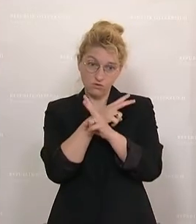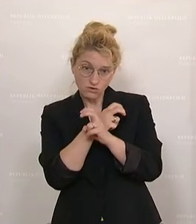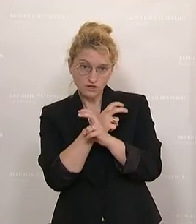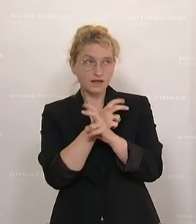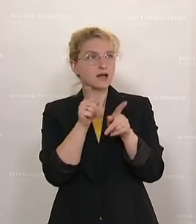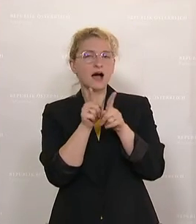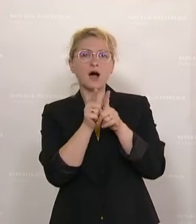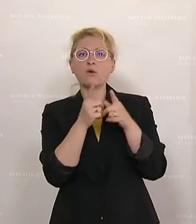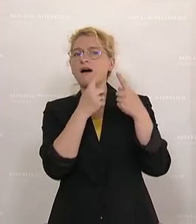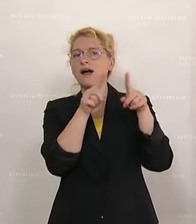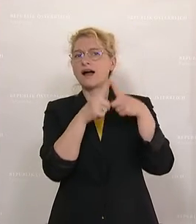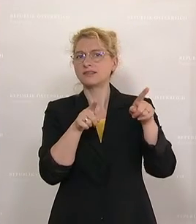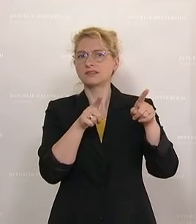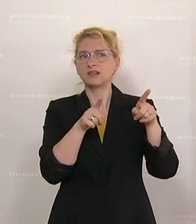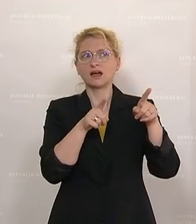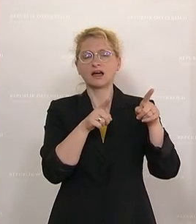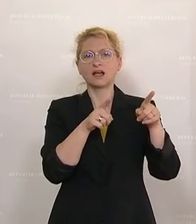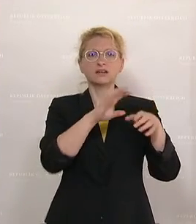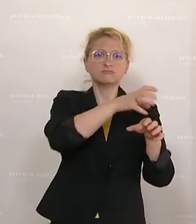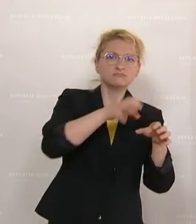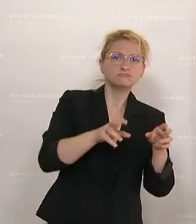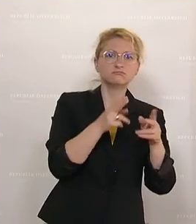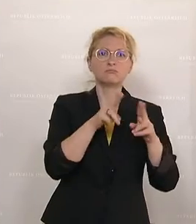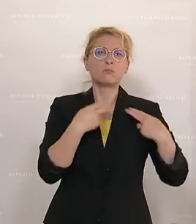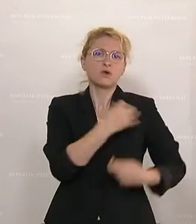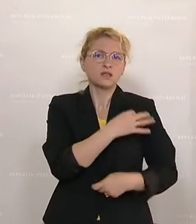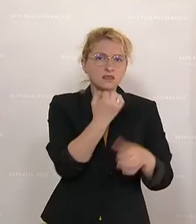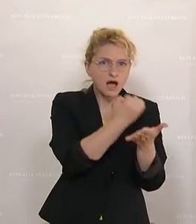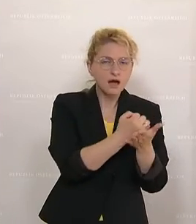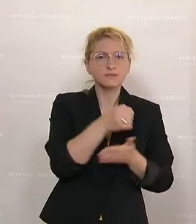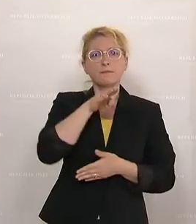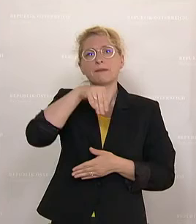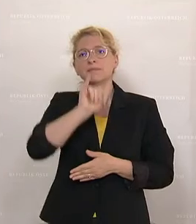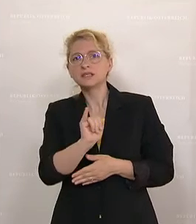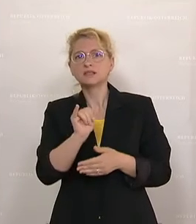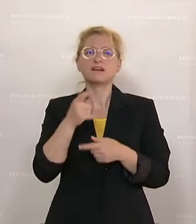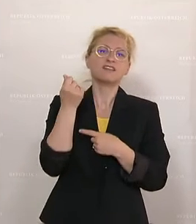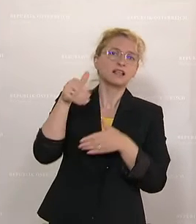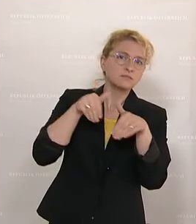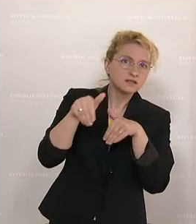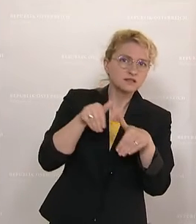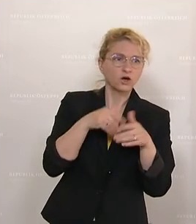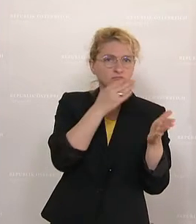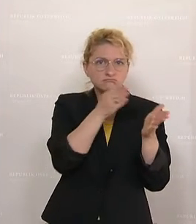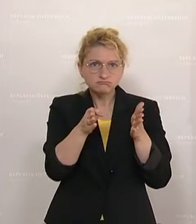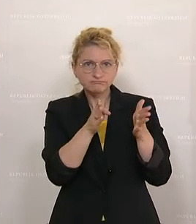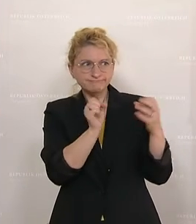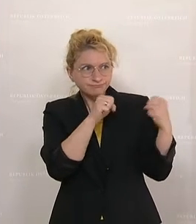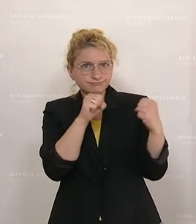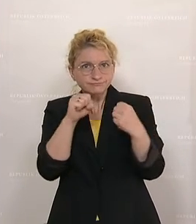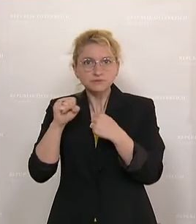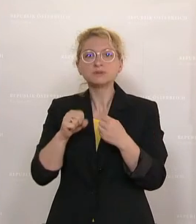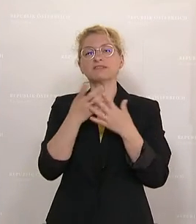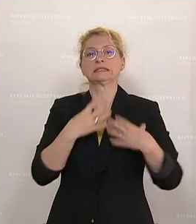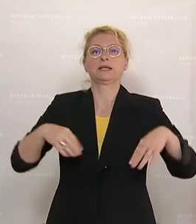Abstimmung auch mit allen zuständigen Ressorts vom Bundeskanzleramt über das BMI, über das Finanzministerium intensiv in die gemeinsame